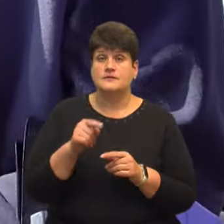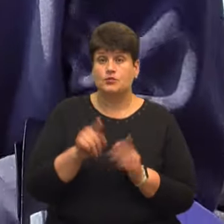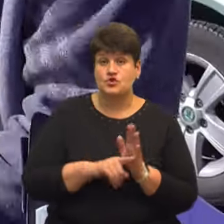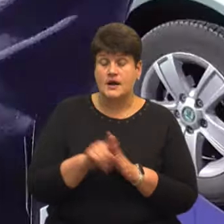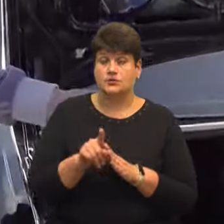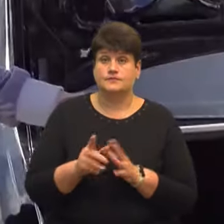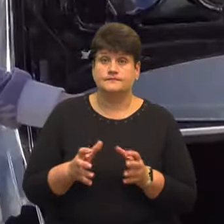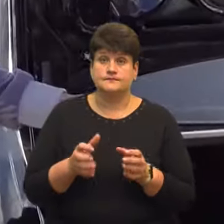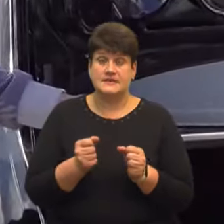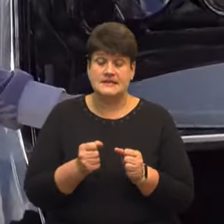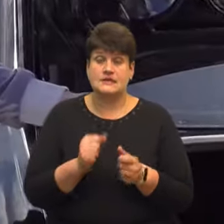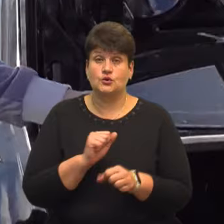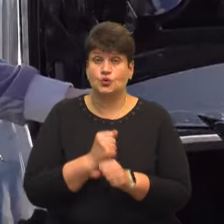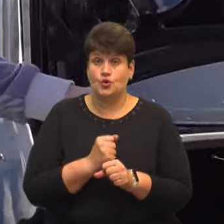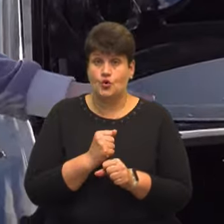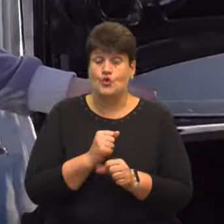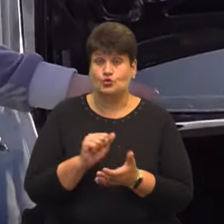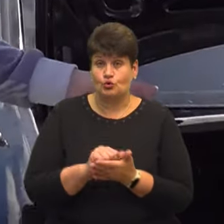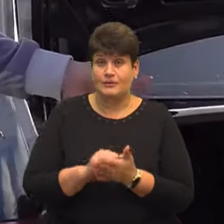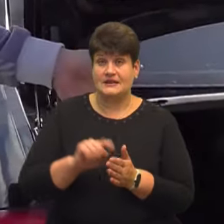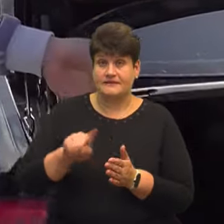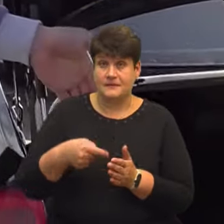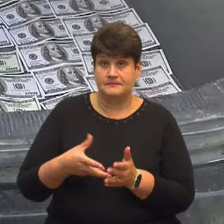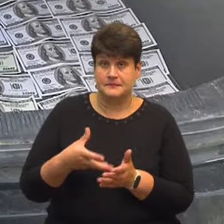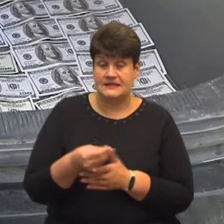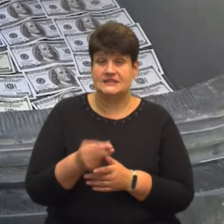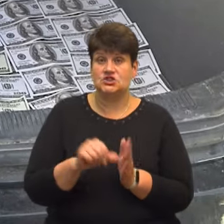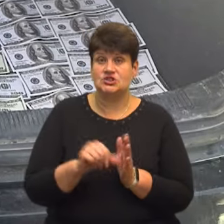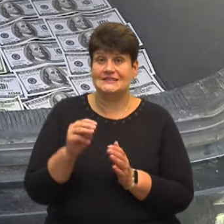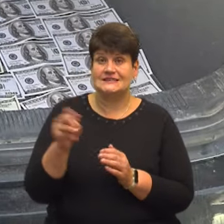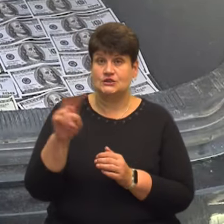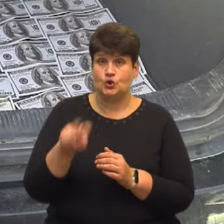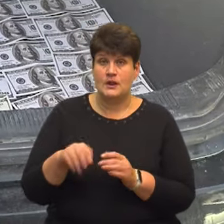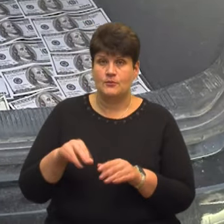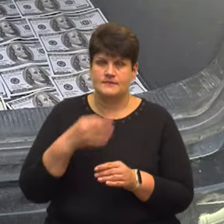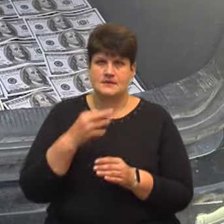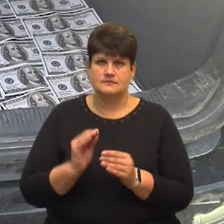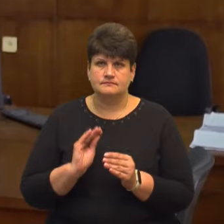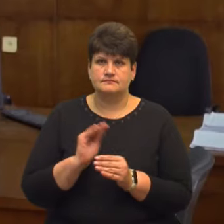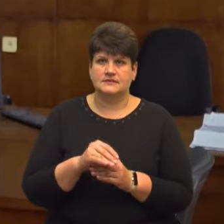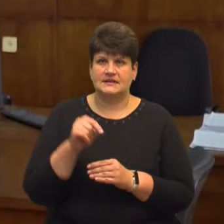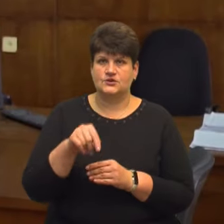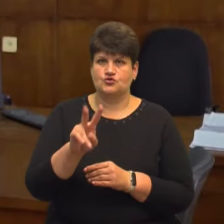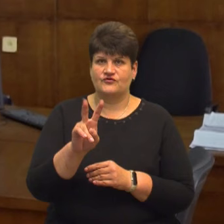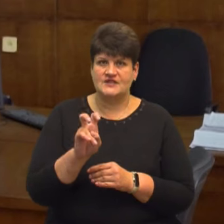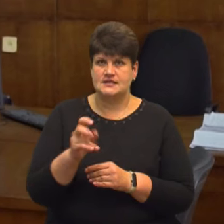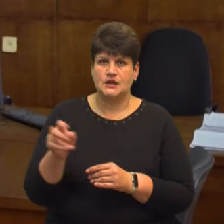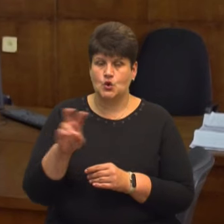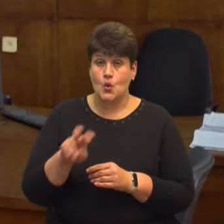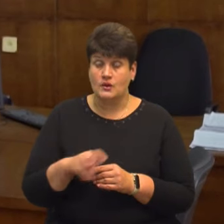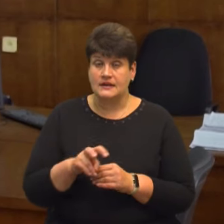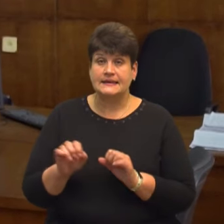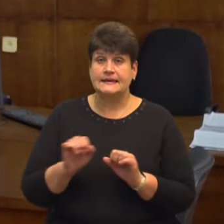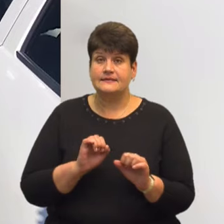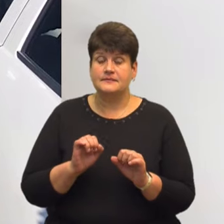затриманий за виготовлення документів вимагав заплатити 6 тисяч доларів. Згодом сказав доплатити ще тисячу двісті доларів. Під процесуальним керівництвом